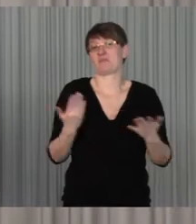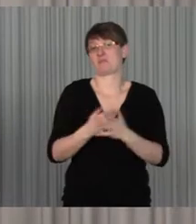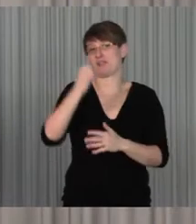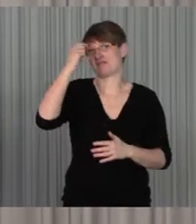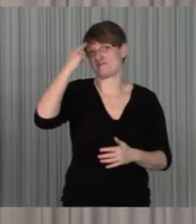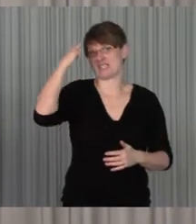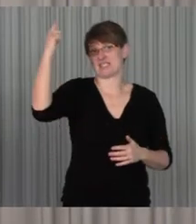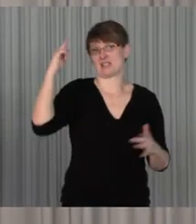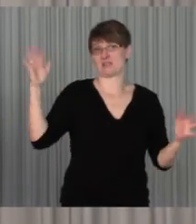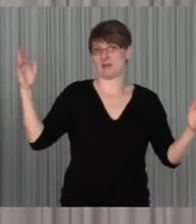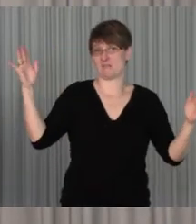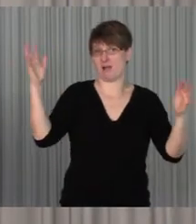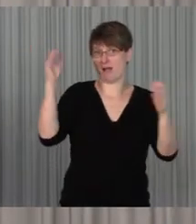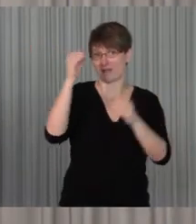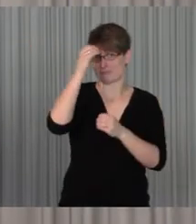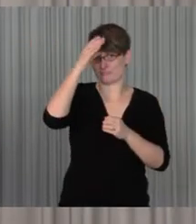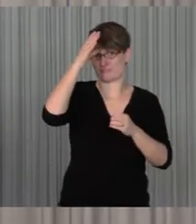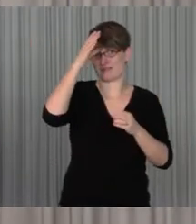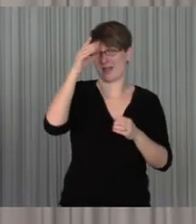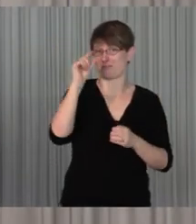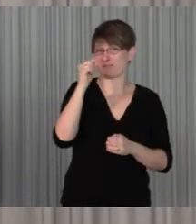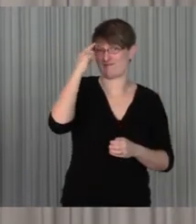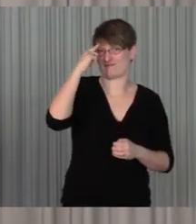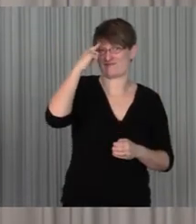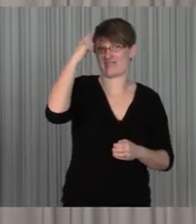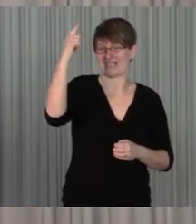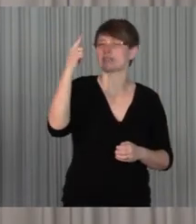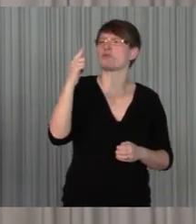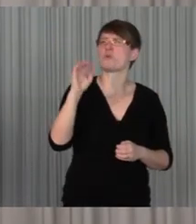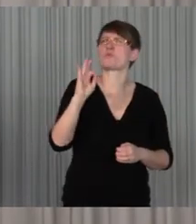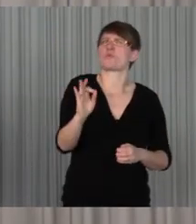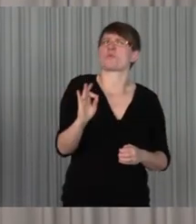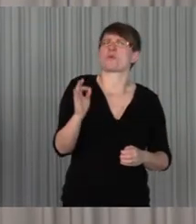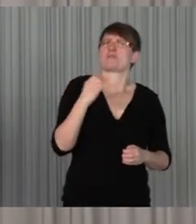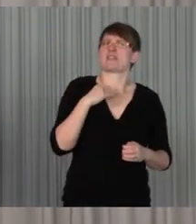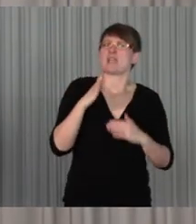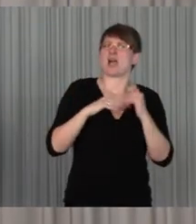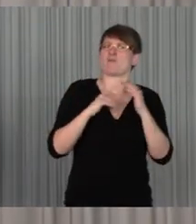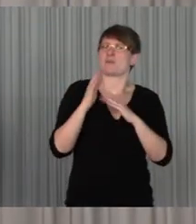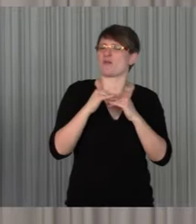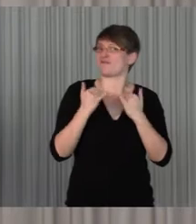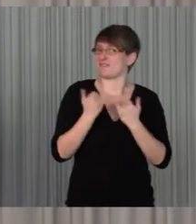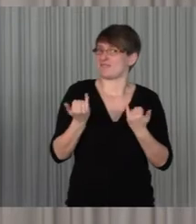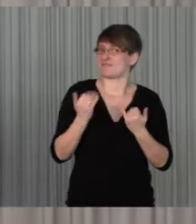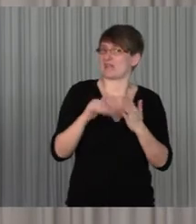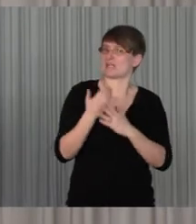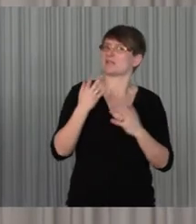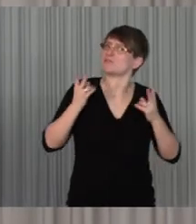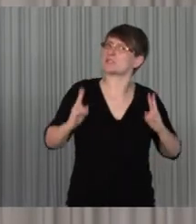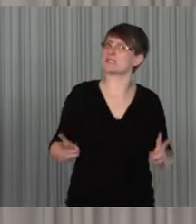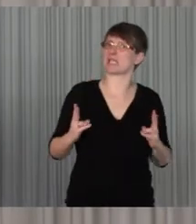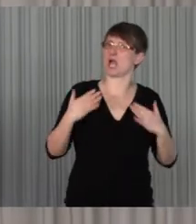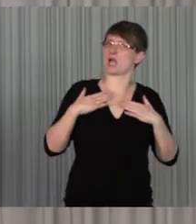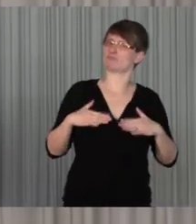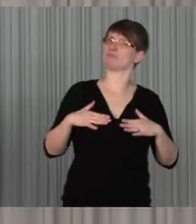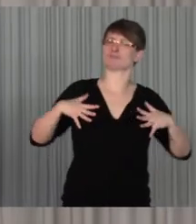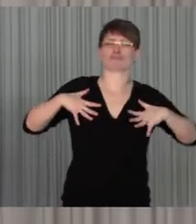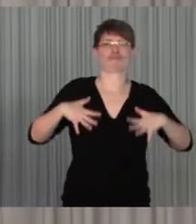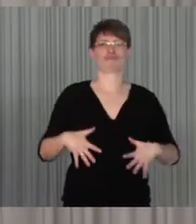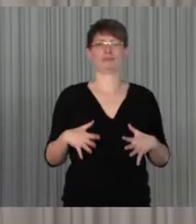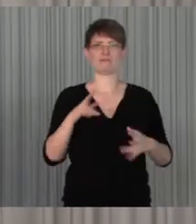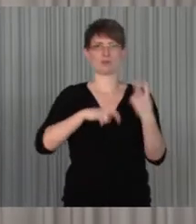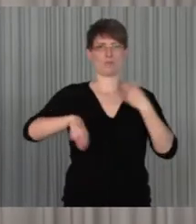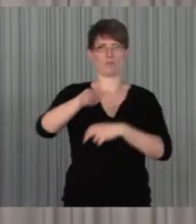auch Wissen. Was glaube ich, ein bisschen Wissen ist glaube ich auch ganz gut aufzubauen, um eben so eine gewisse Sicherheit im